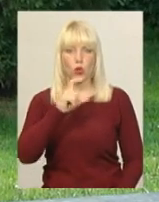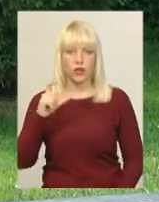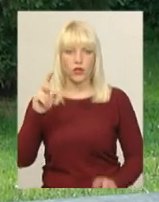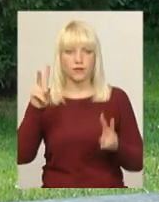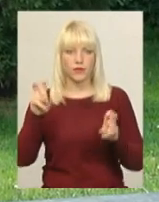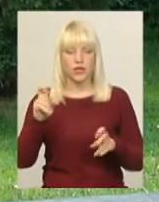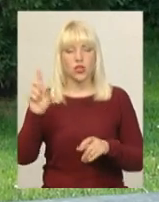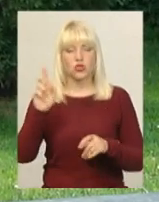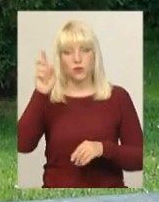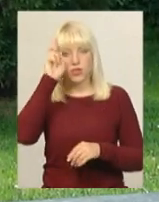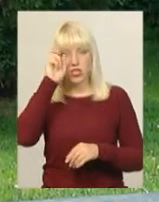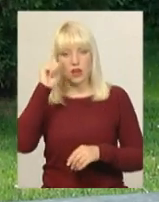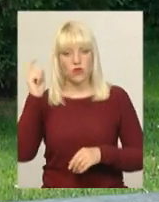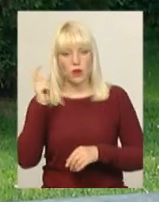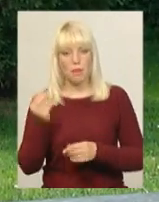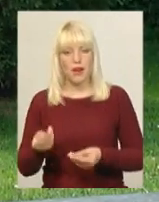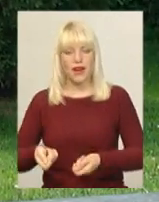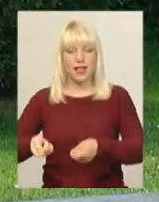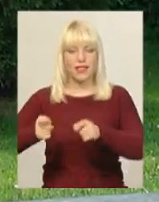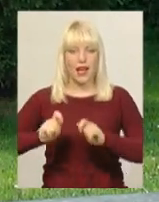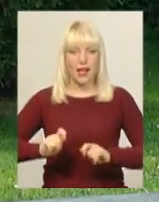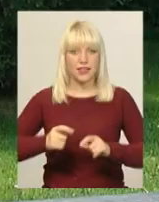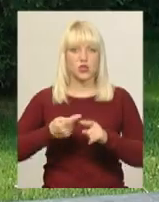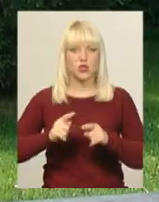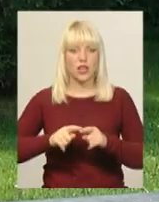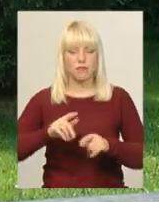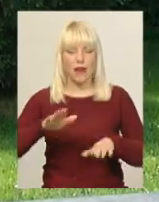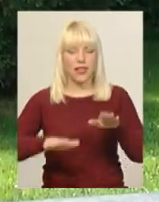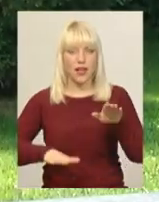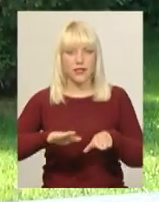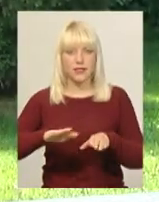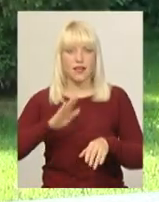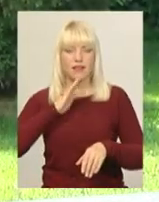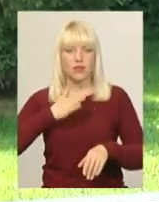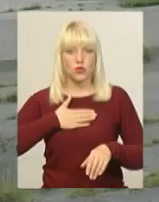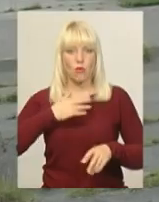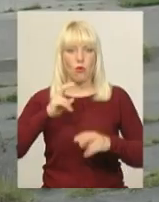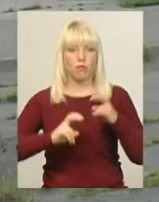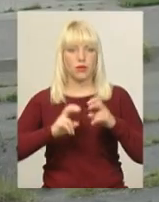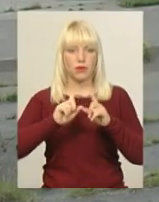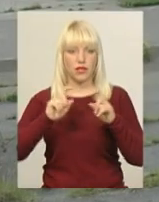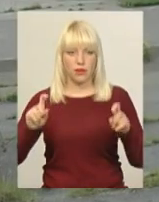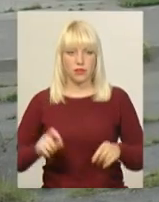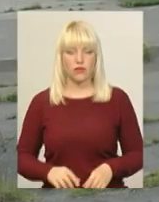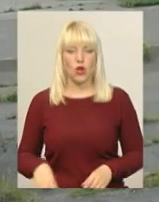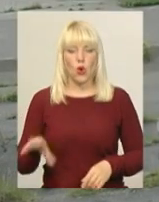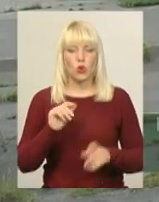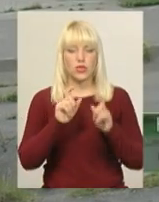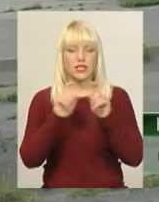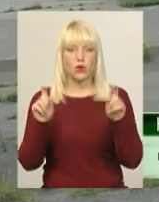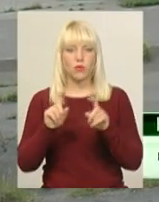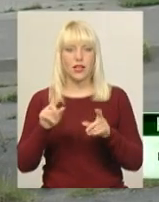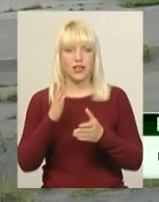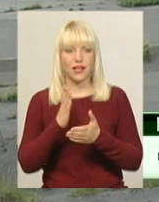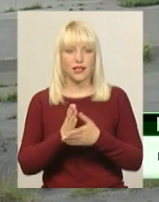власності передати на баланс комунальному підприємстві. Засідання винесли позитивний висновок. Усі об'єкти, які є на території